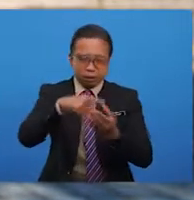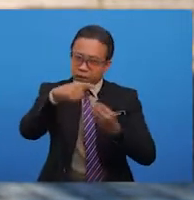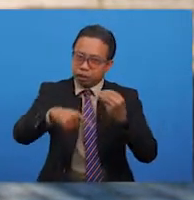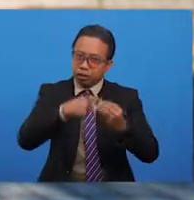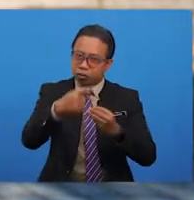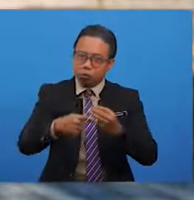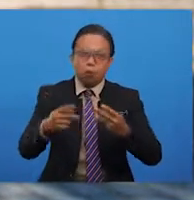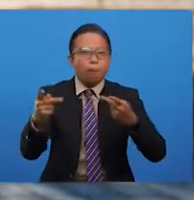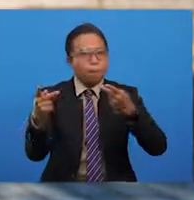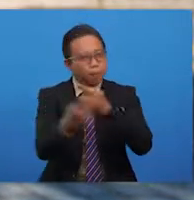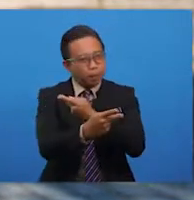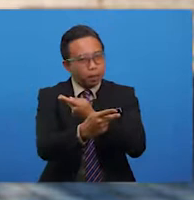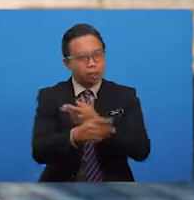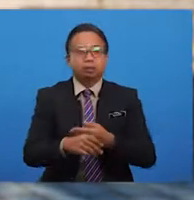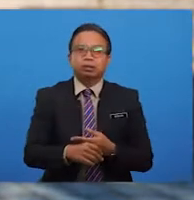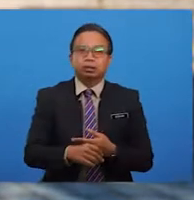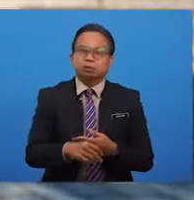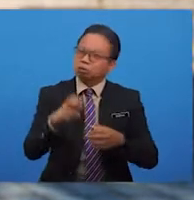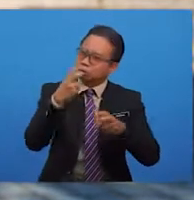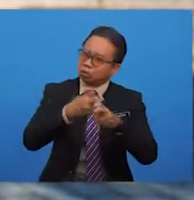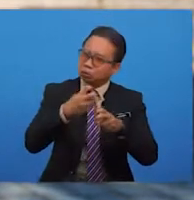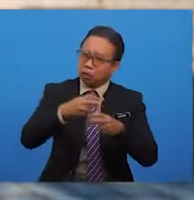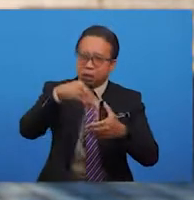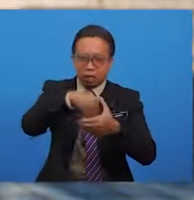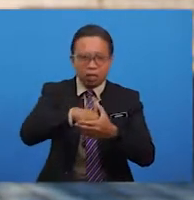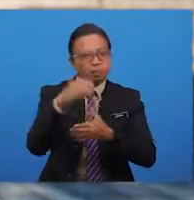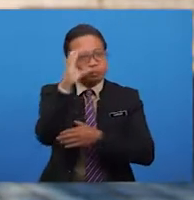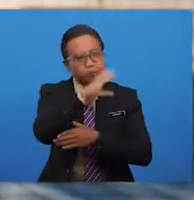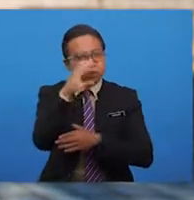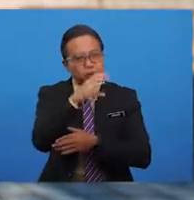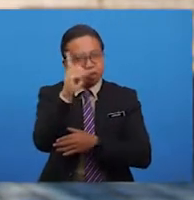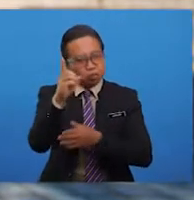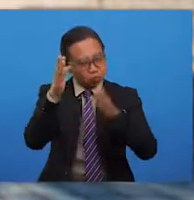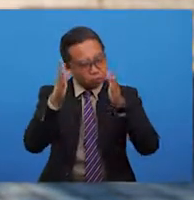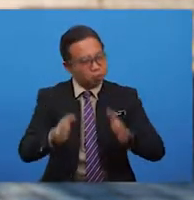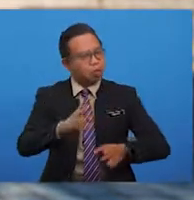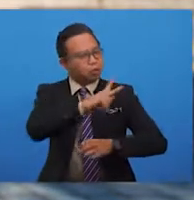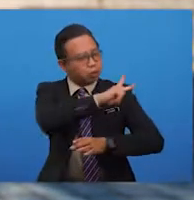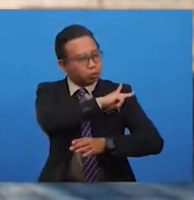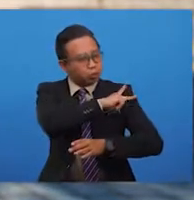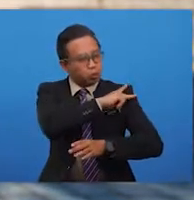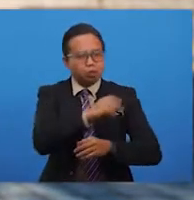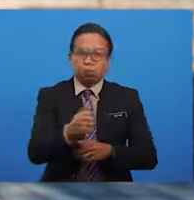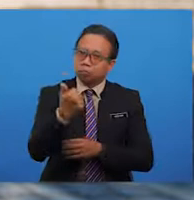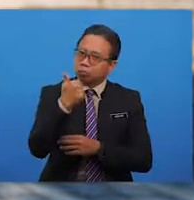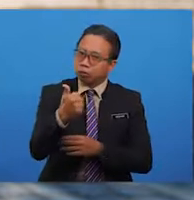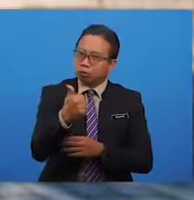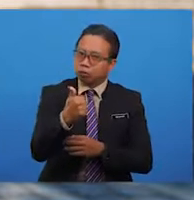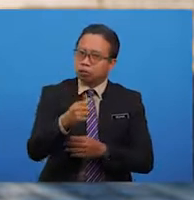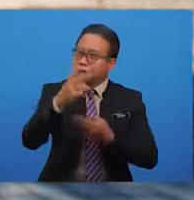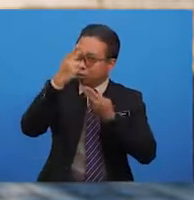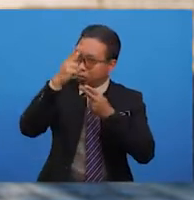peperangan dan kesulitan dalam mencari seorang pemimpin yang berwibawa dan